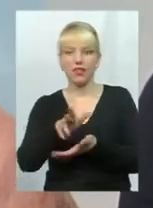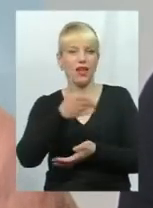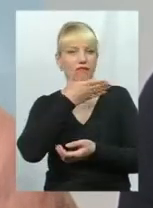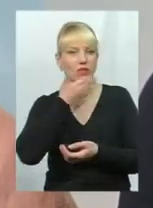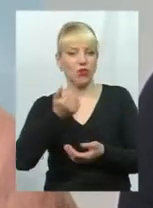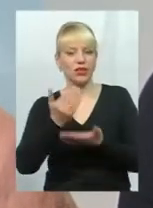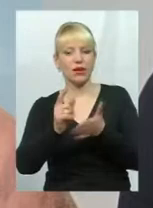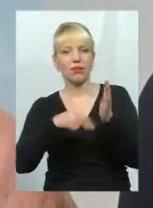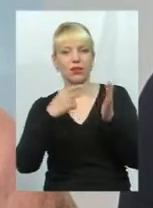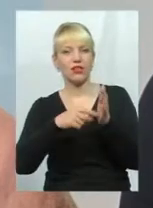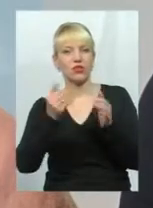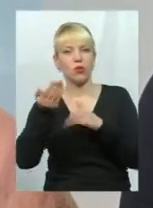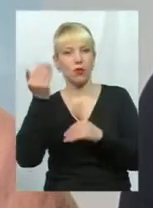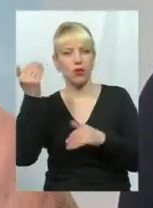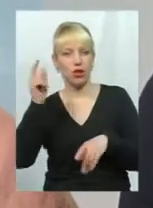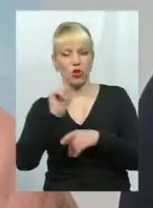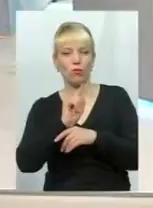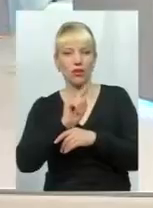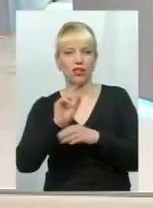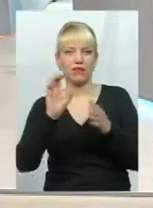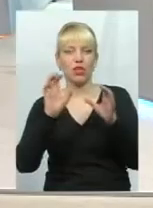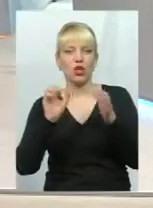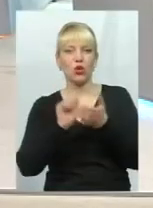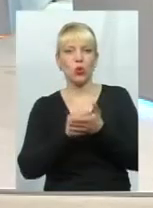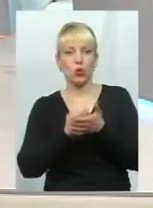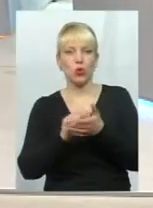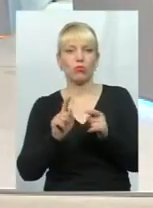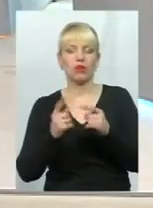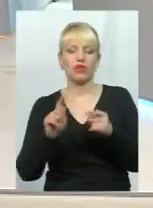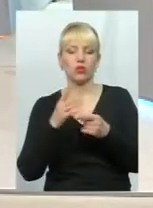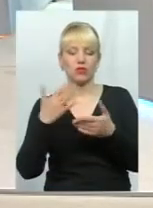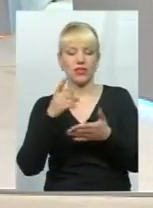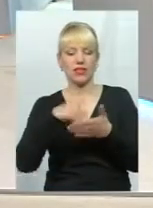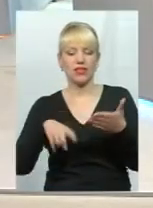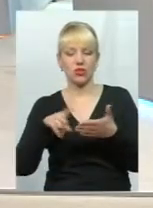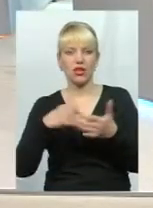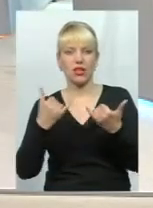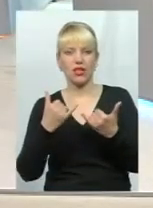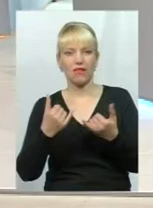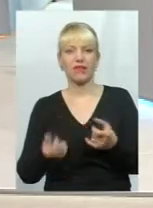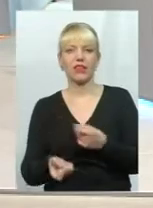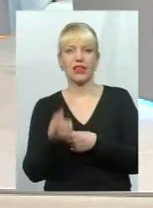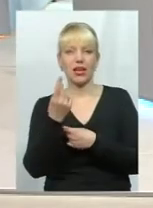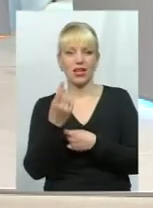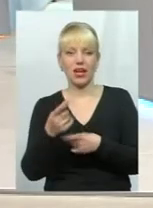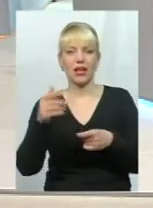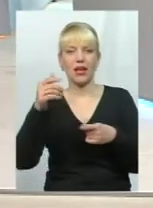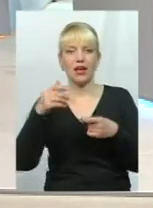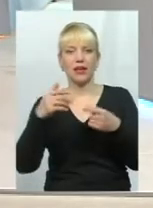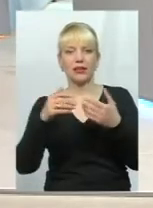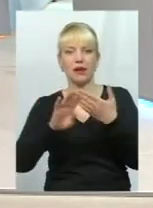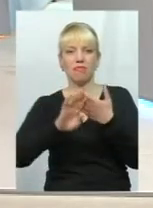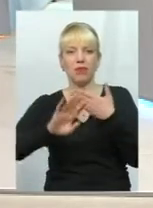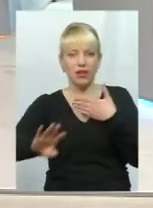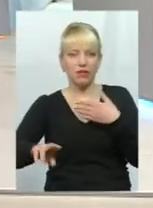що попередні нормативні документи, які були прийняті ще попередні роки, скасовані. І фактично, виникає прірва щодо проведення